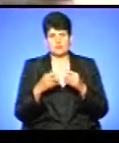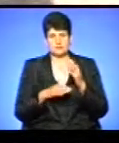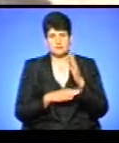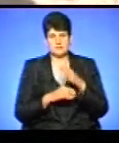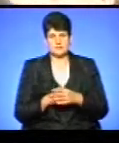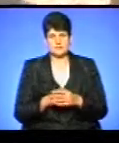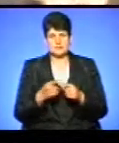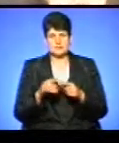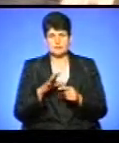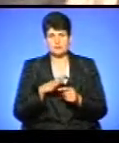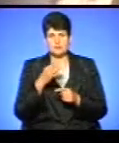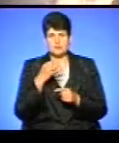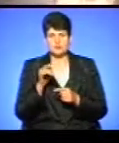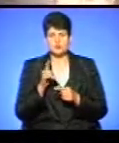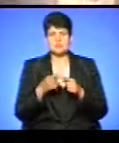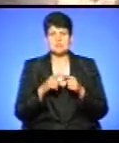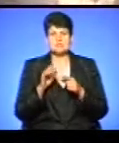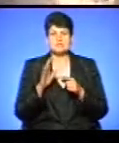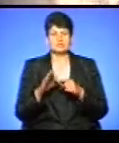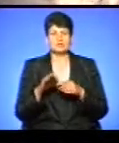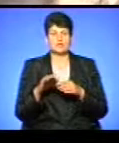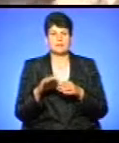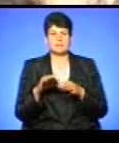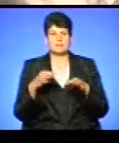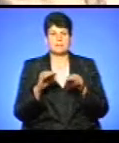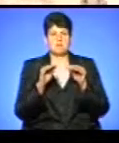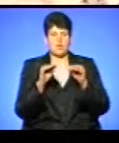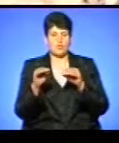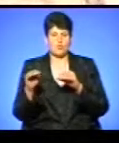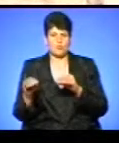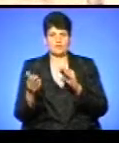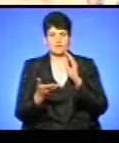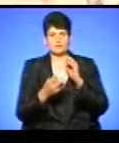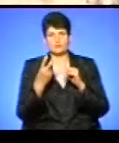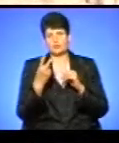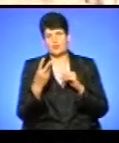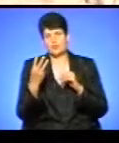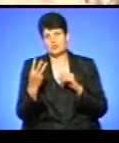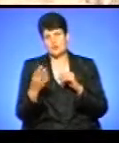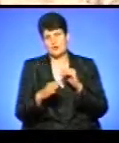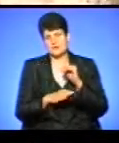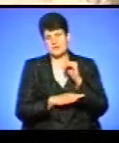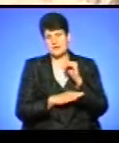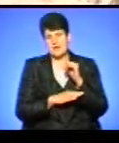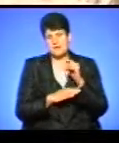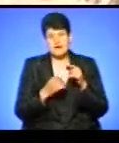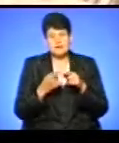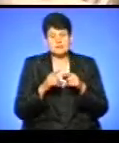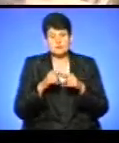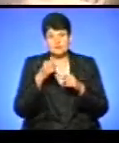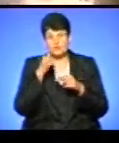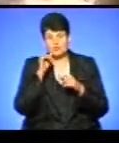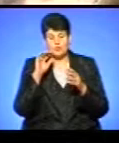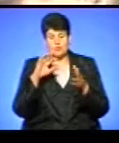Це було сказано, що це буде екопарковка з вирубкою двох, максимум трьох дерев. А це, що вони вчора